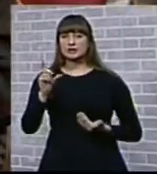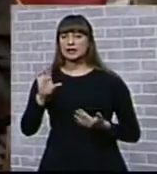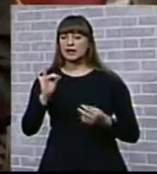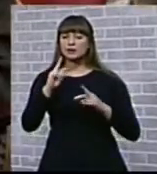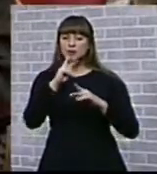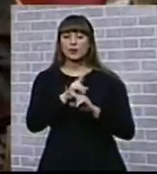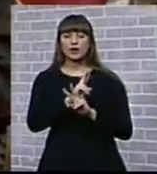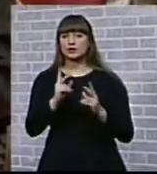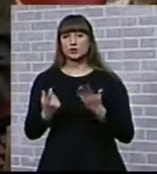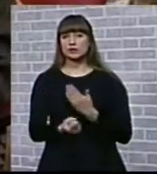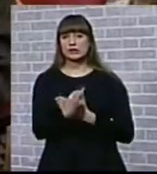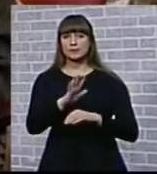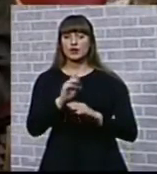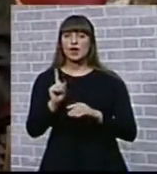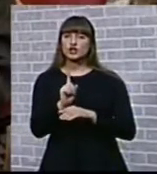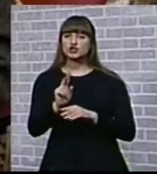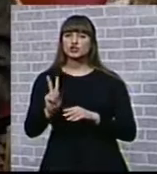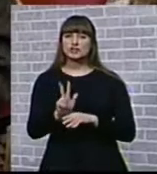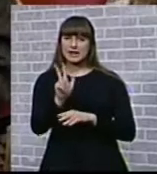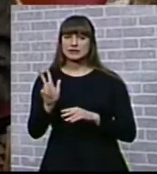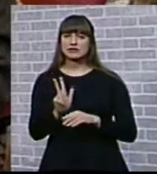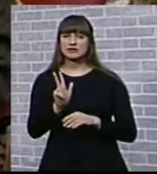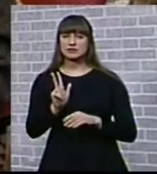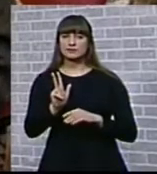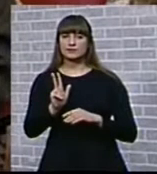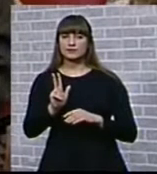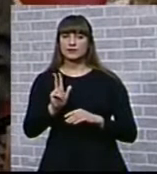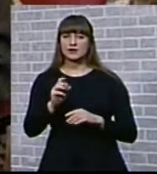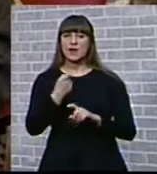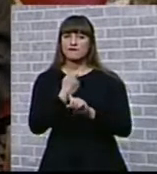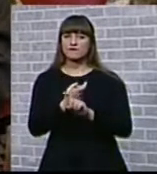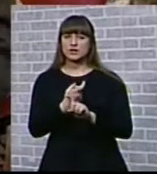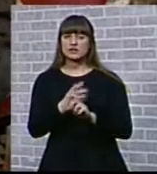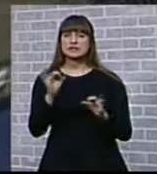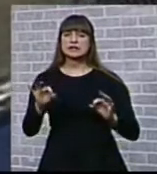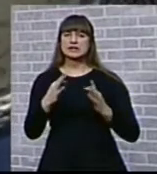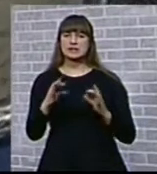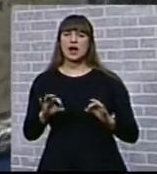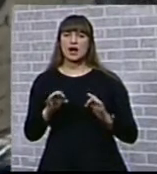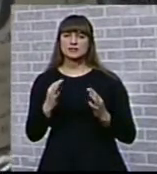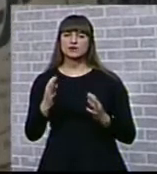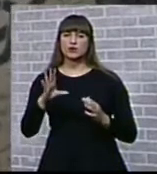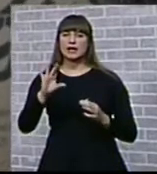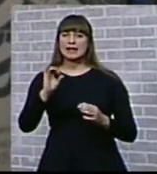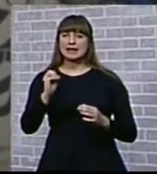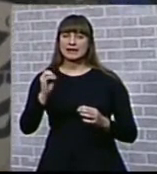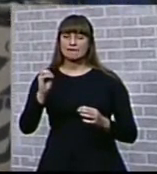обнаружил. Сейчас три целых фашисты рассказывают. евреи,